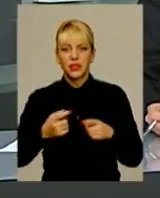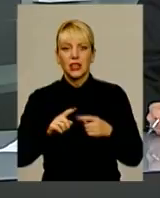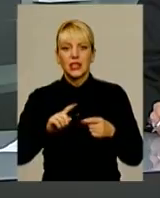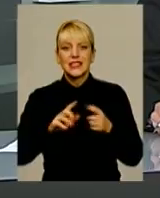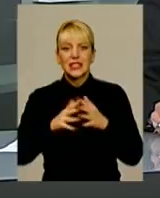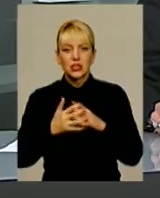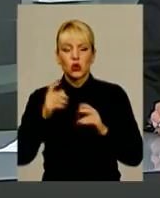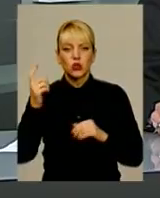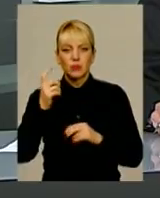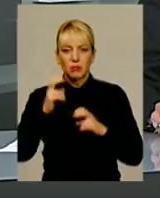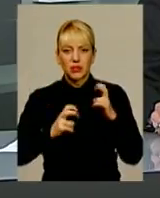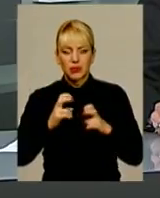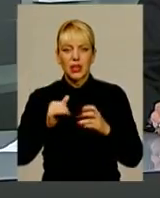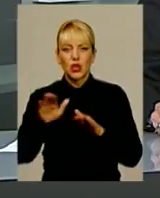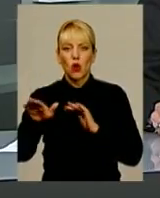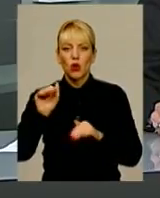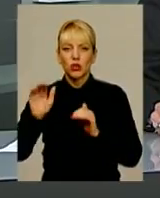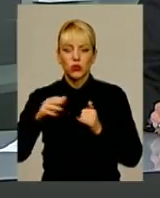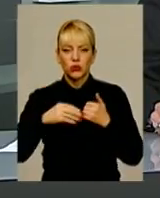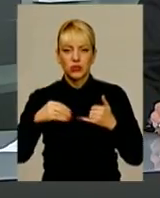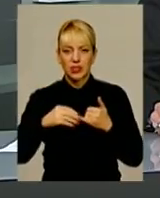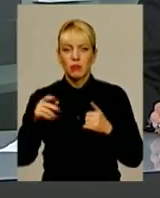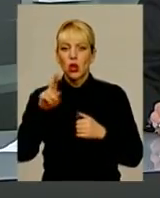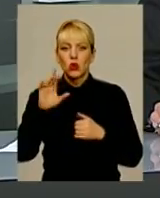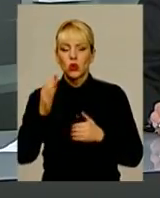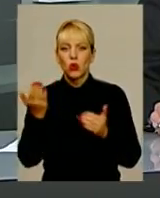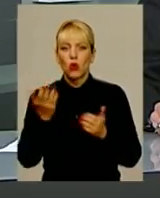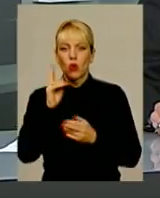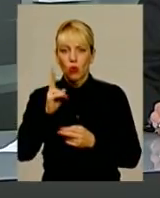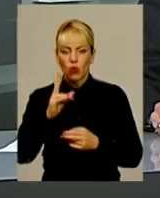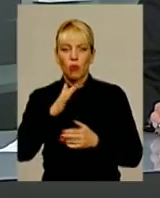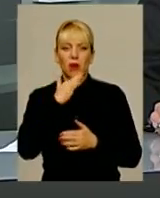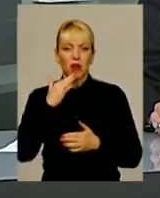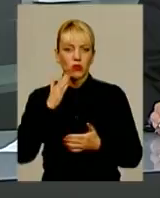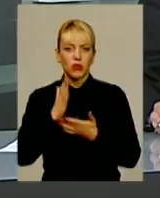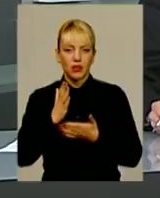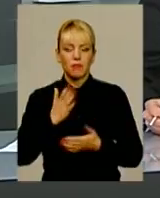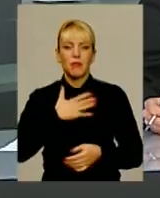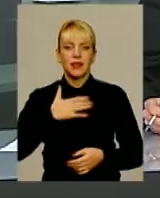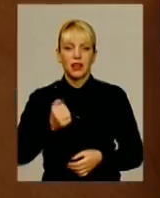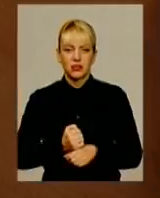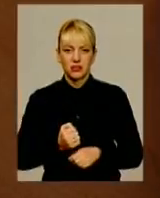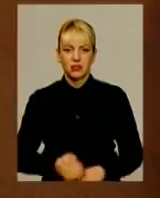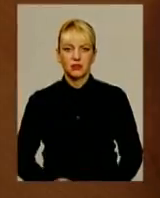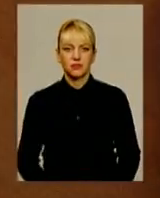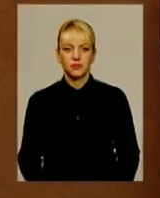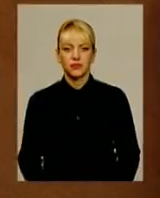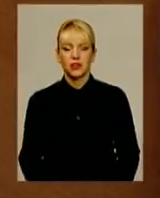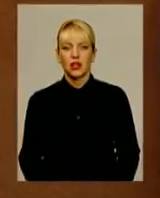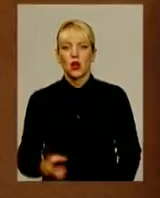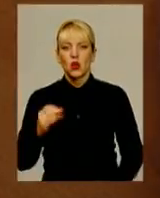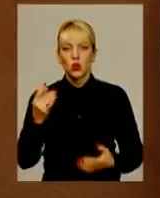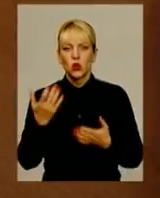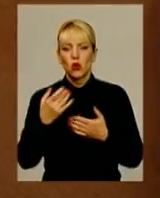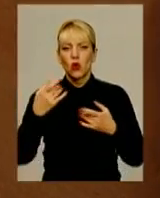до якого за всі ці роки в пайовиків і найманих робітників накопичилося чимало претензій. До редакції